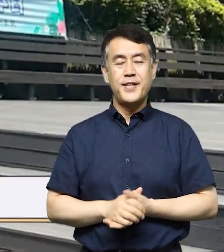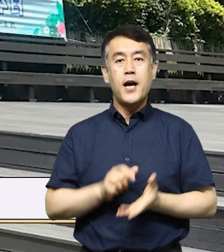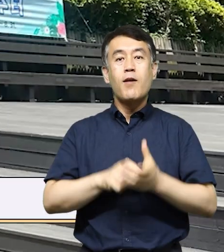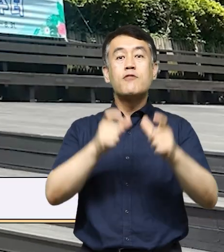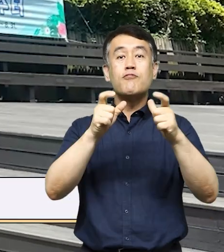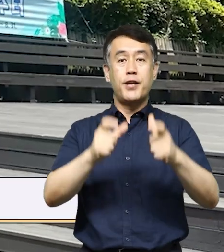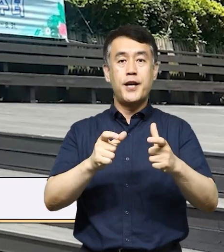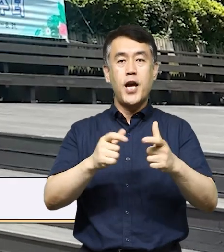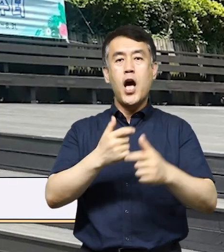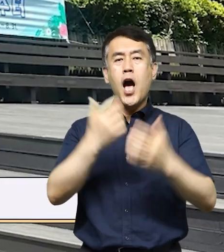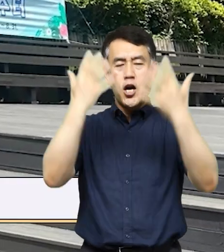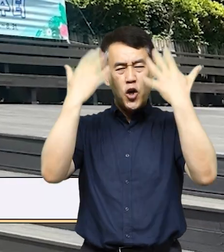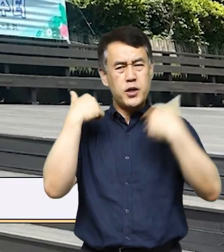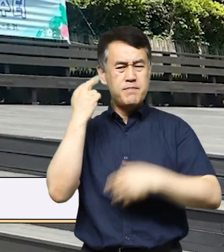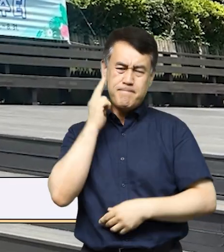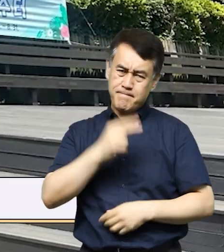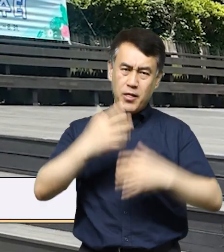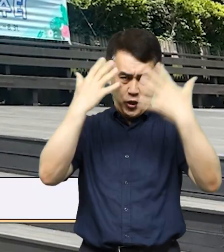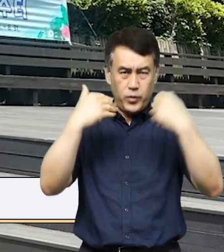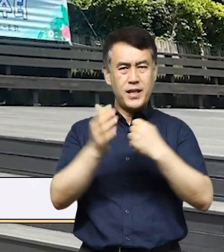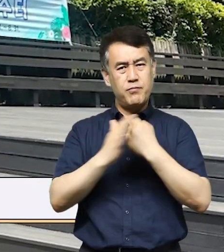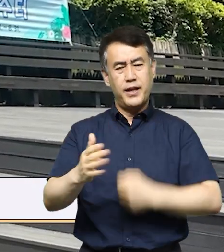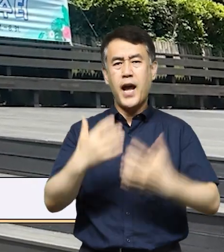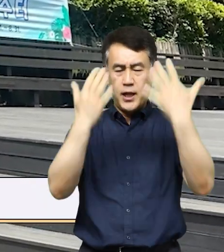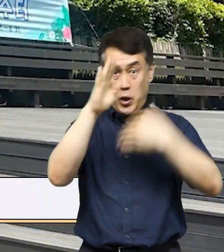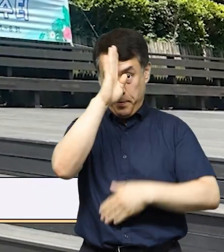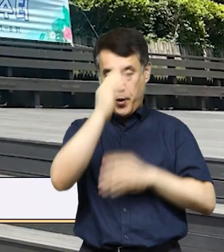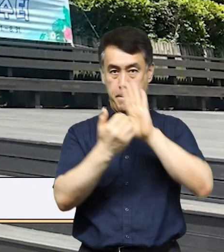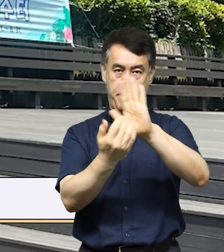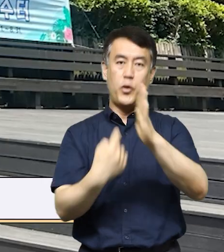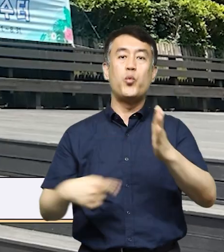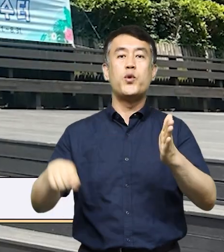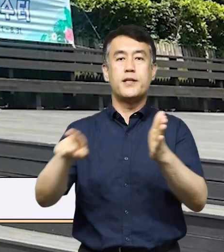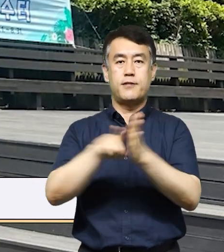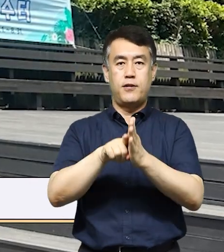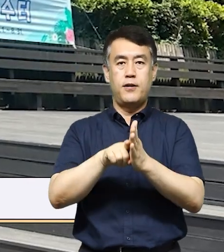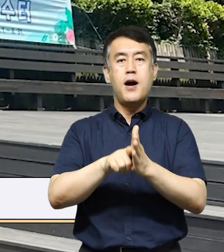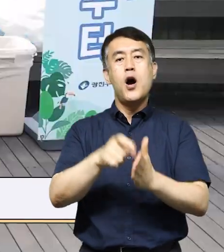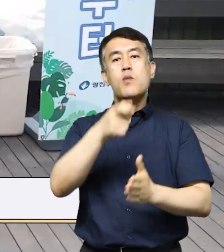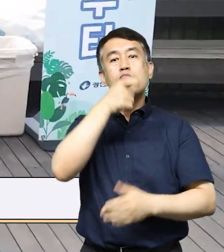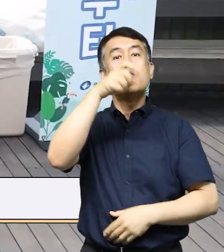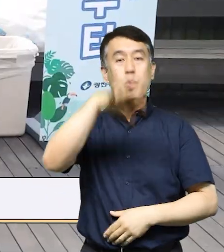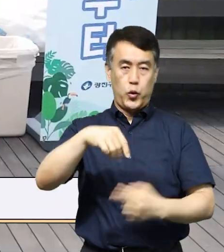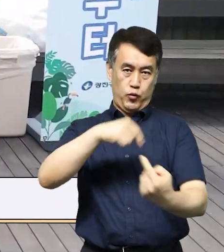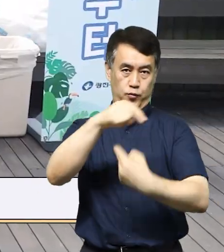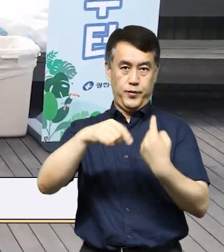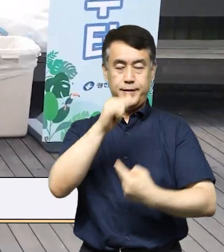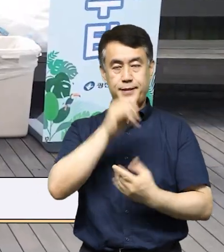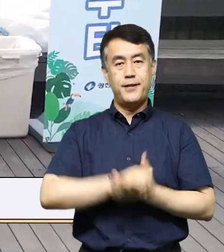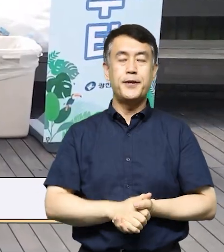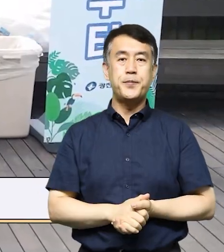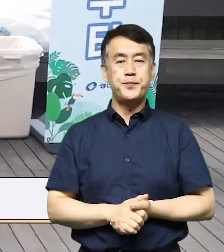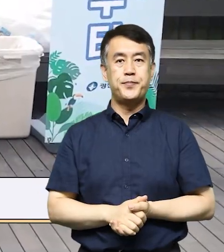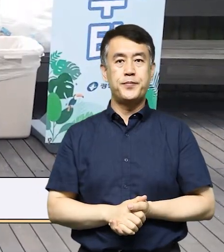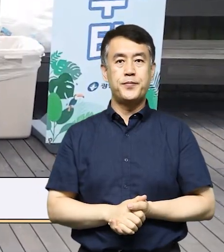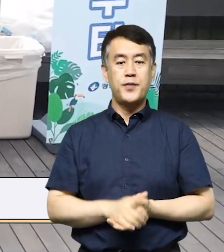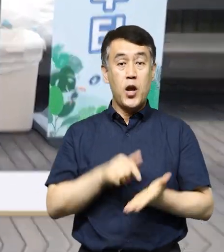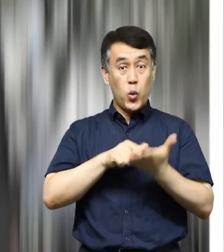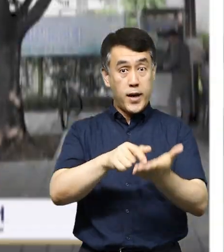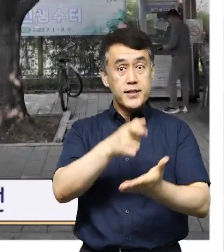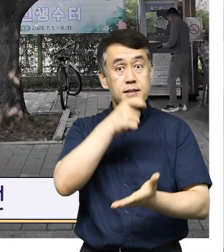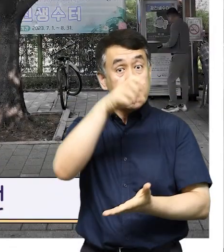광진구가 여름철 폭염으로 인한 온열질환 피해를 예방하기 위해서 광진 생수철을 운영합니다